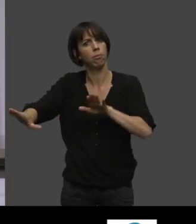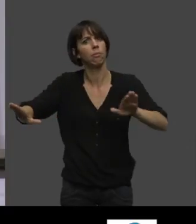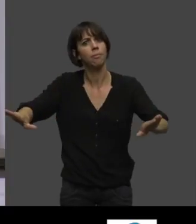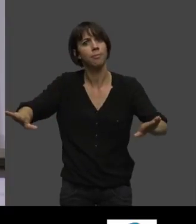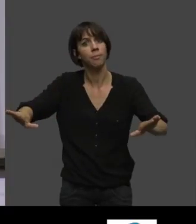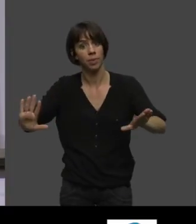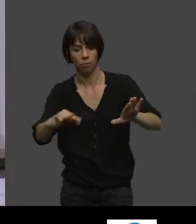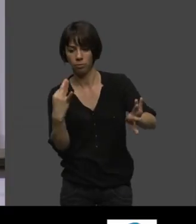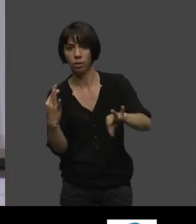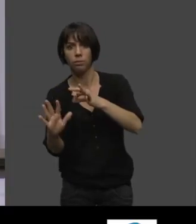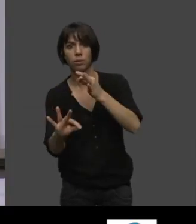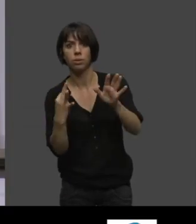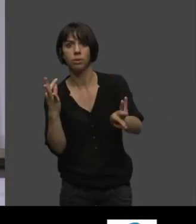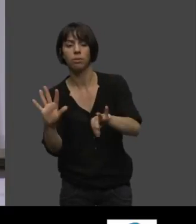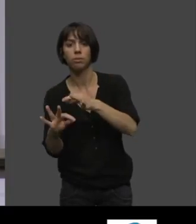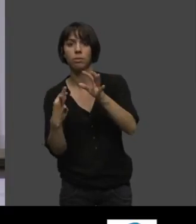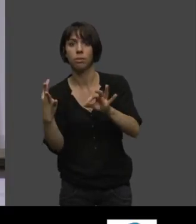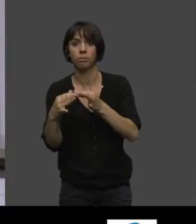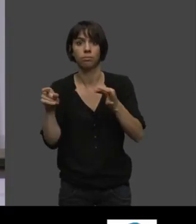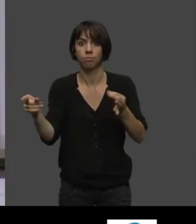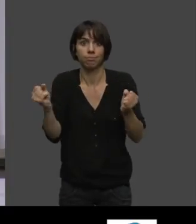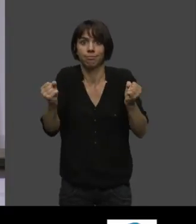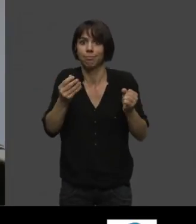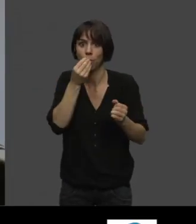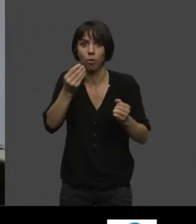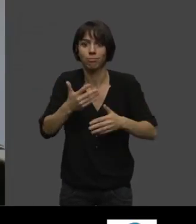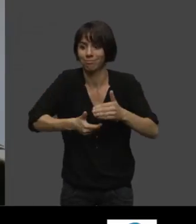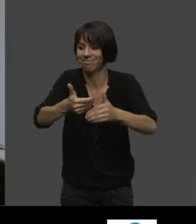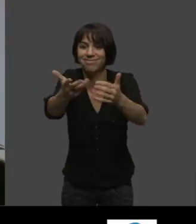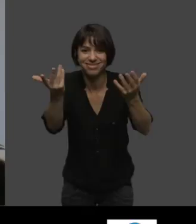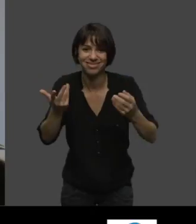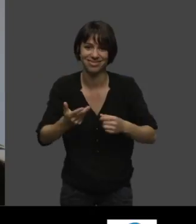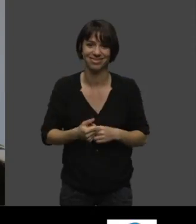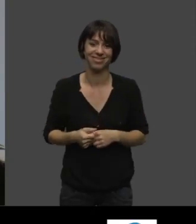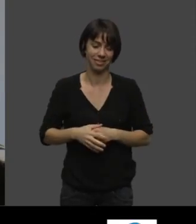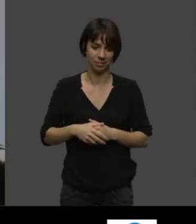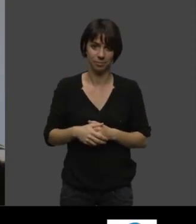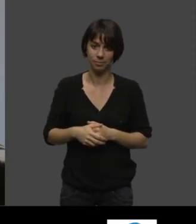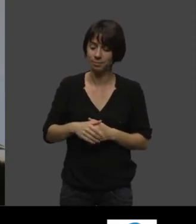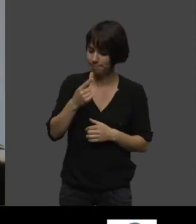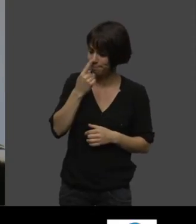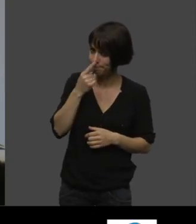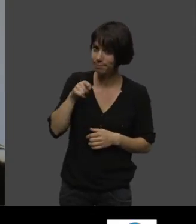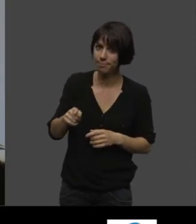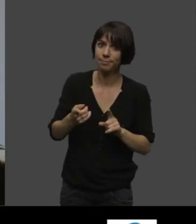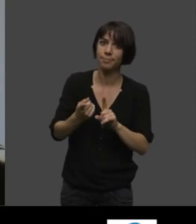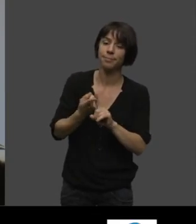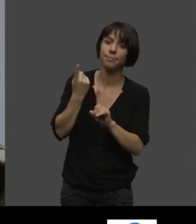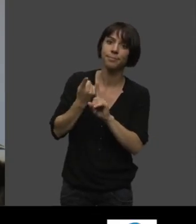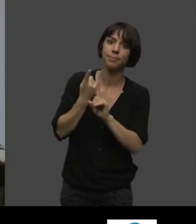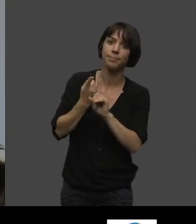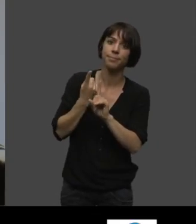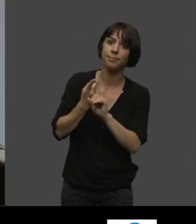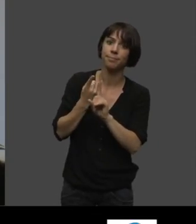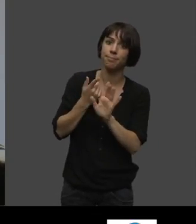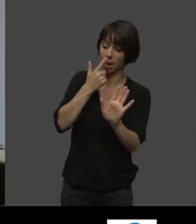mais la découverte les réjouit. Bien sûr. Fortement. Et puis je crois vraiment que c'est important d'avoir effectivement un peu de notion